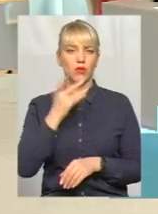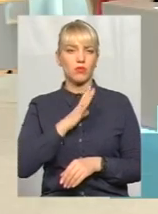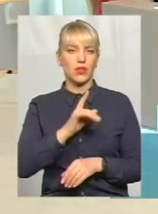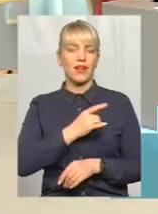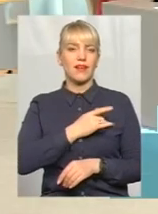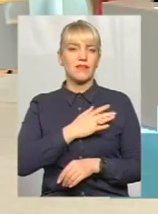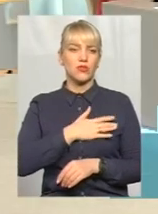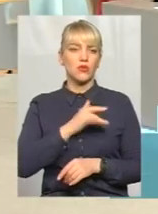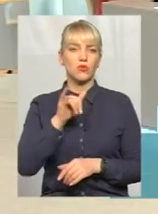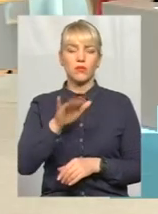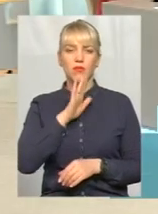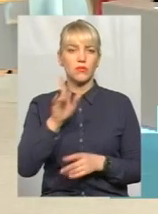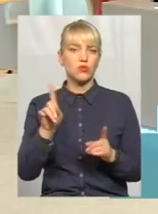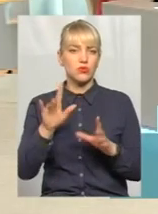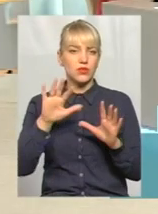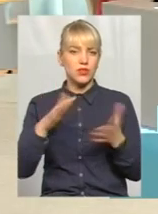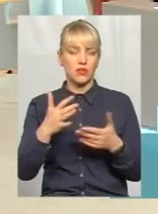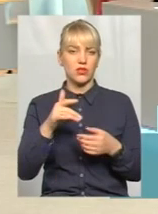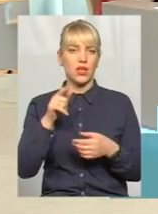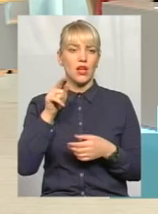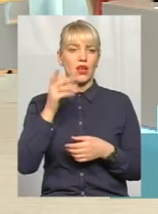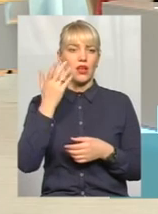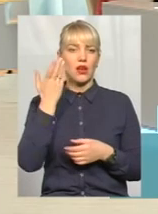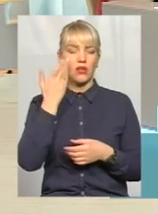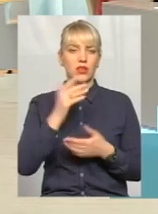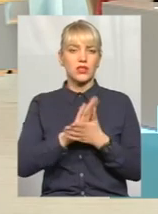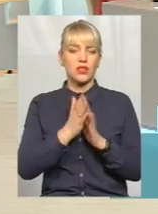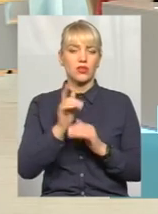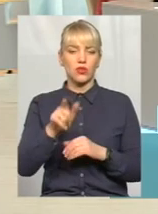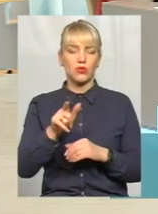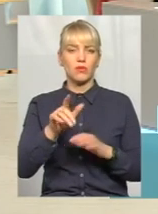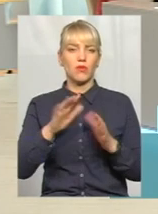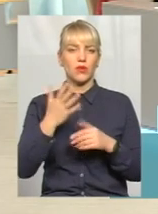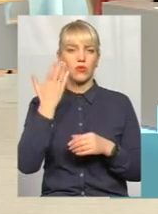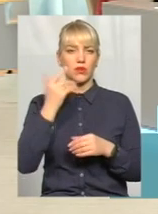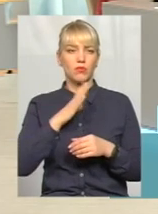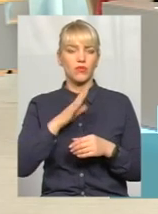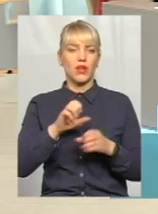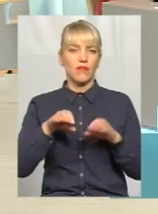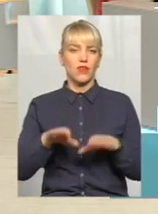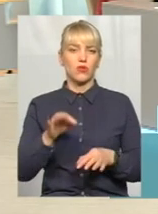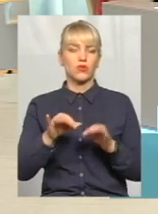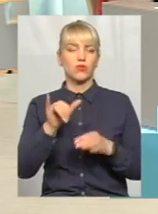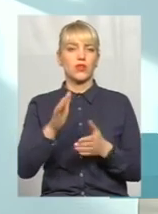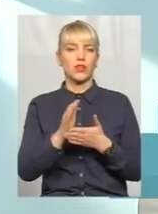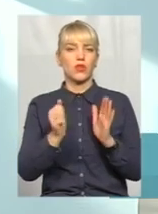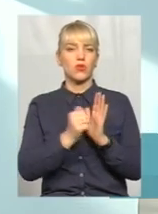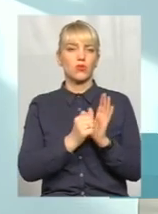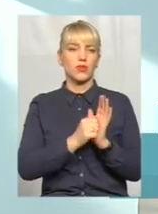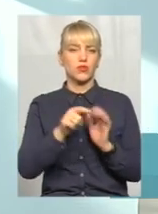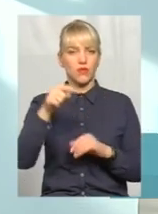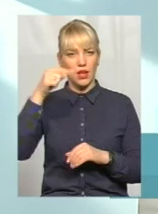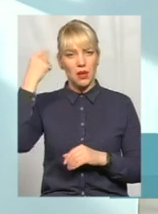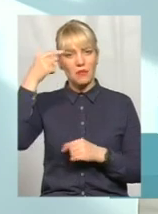з нею щось сталося, і вона станом на той момент, коли вже мало бути вирок суду, в неї є документ про те, що вона психічно хворює.